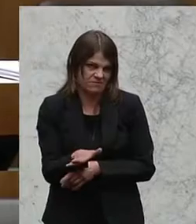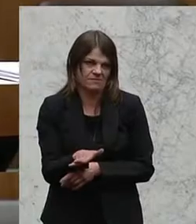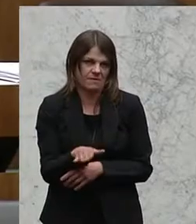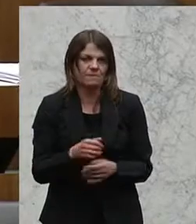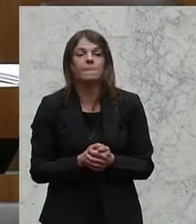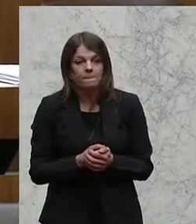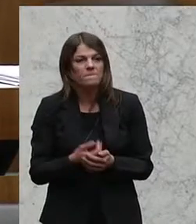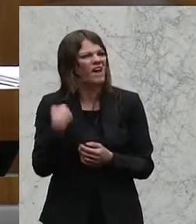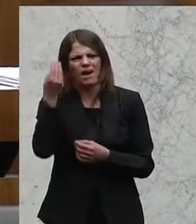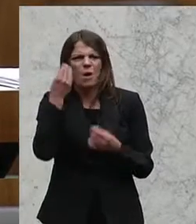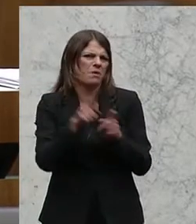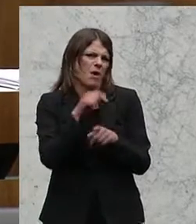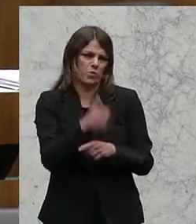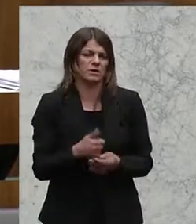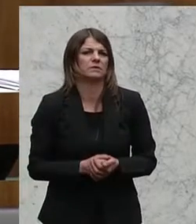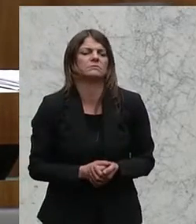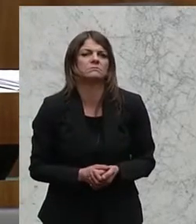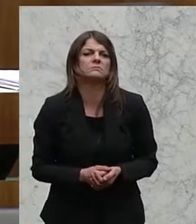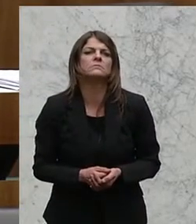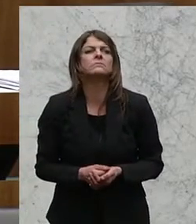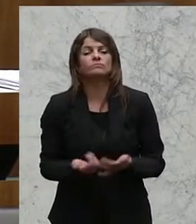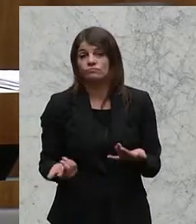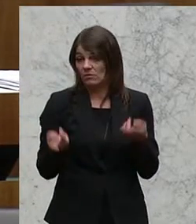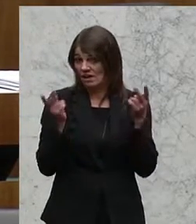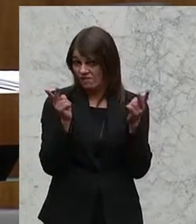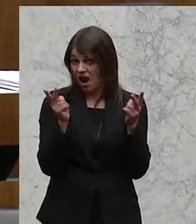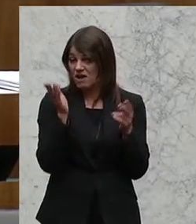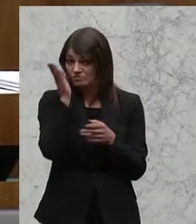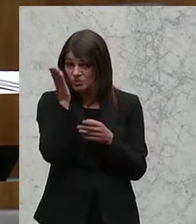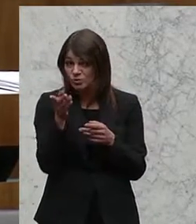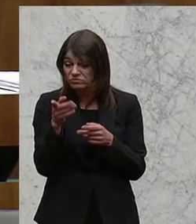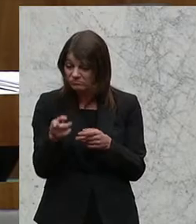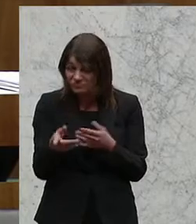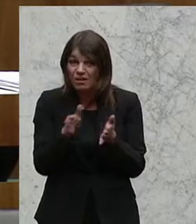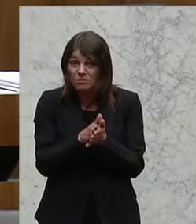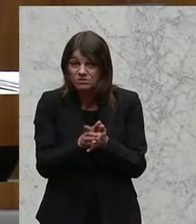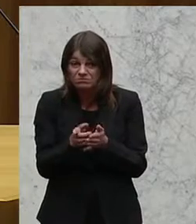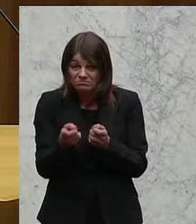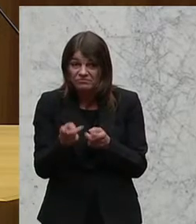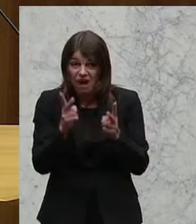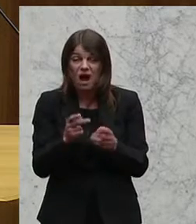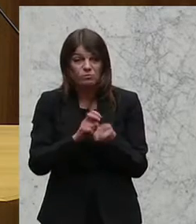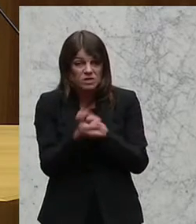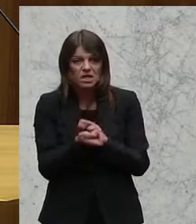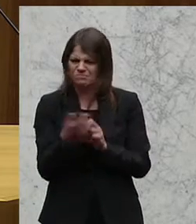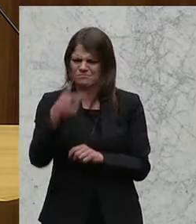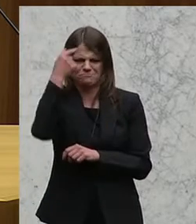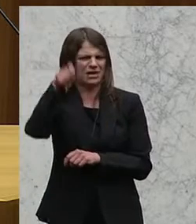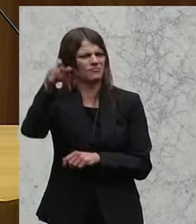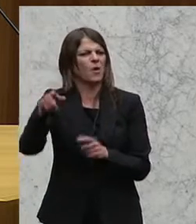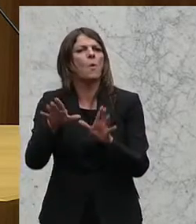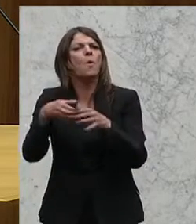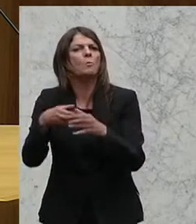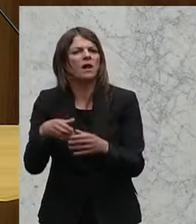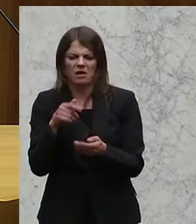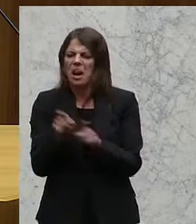Und ich denke auch nicht, dass ich das in Wirklichkeit bewähren würde. Vielmehr werden diese Menschen und Gruppierungen